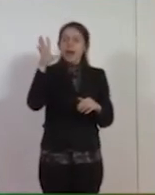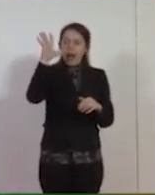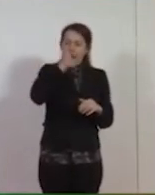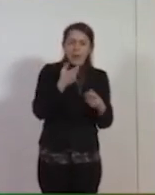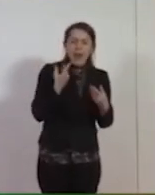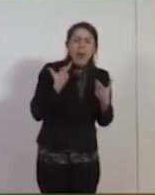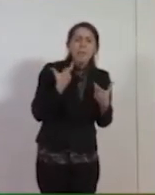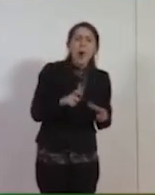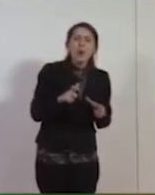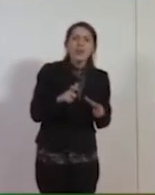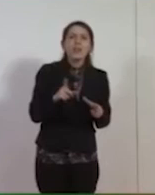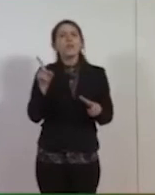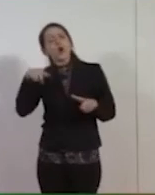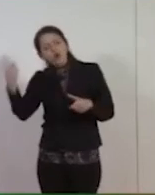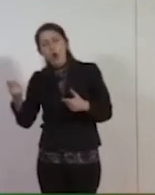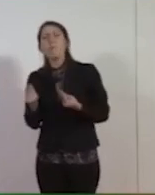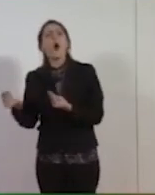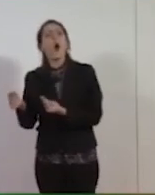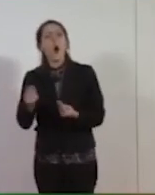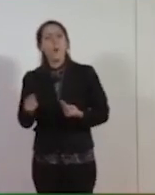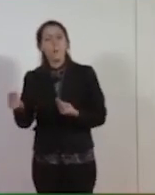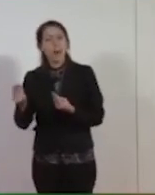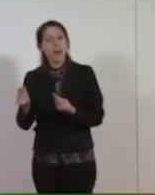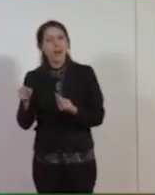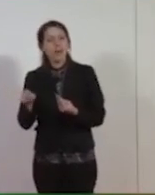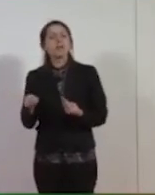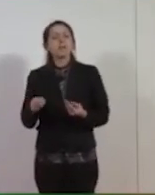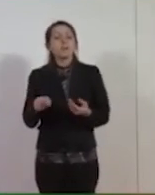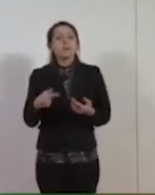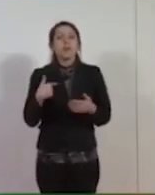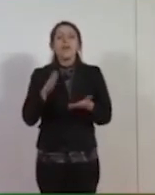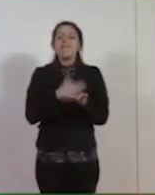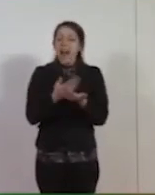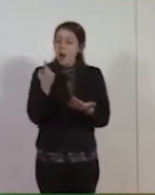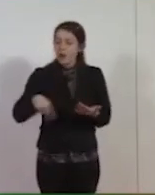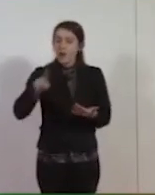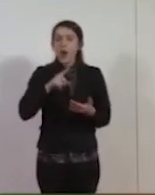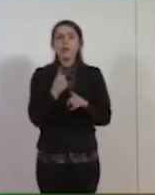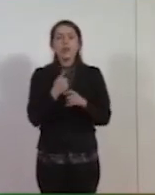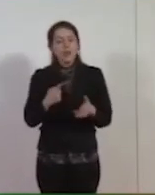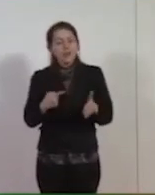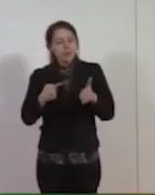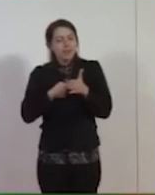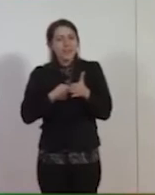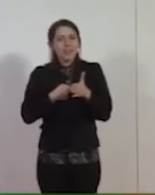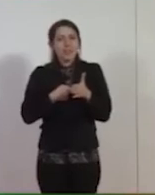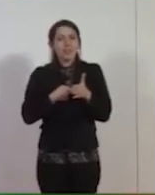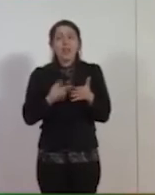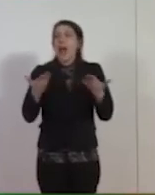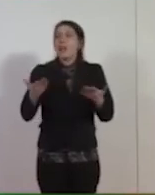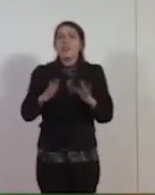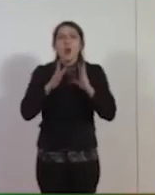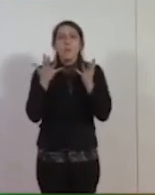Manteniamo fermi i nostri valori. A un mondo in cui oggi sono molte le spinte verso la separazione, il